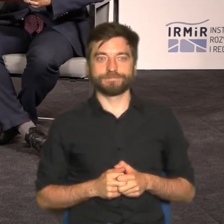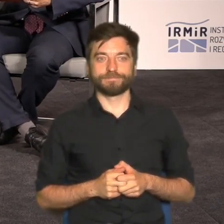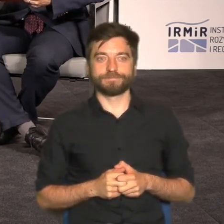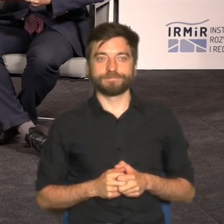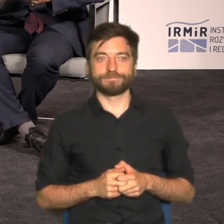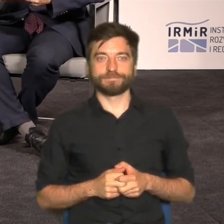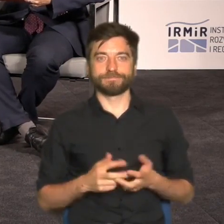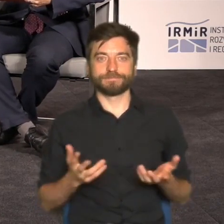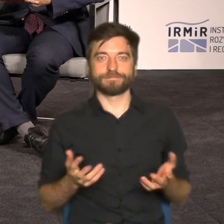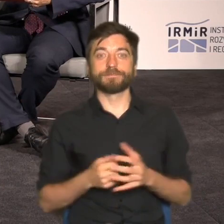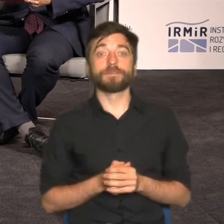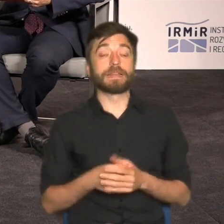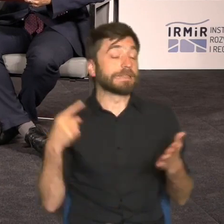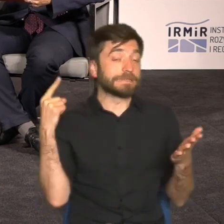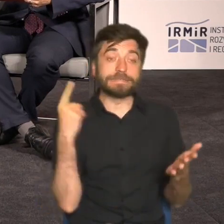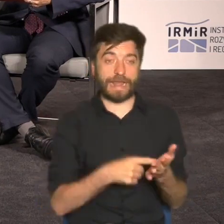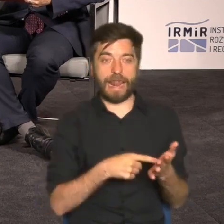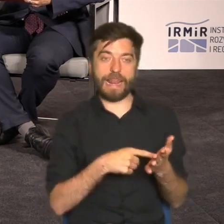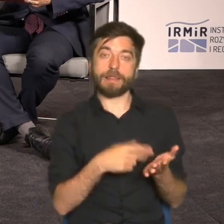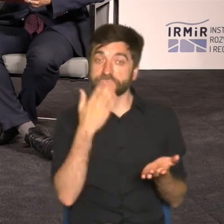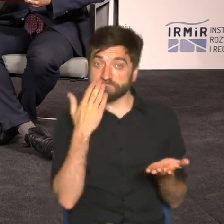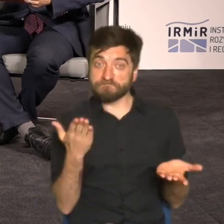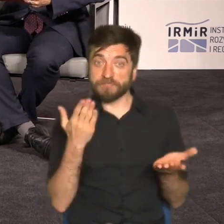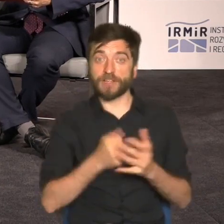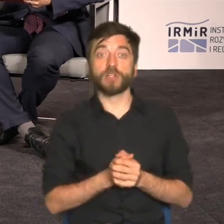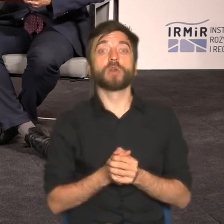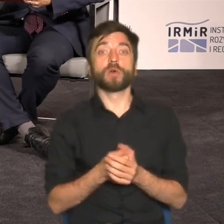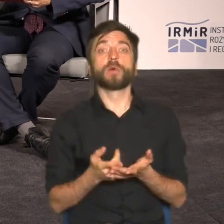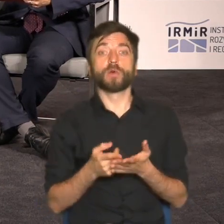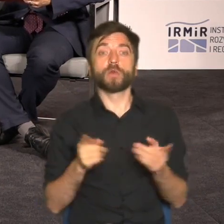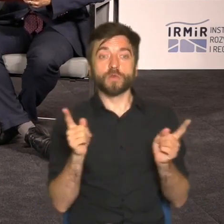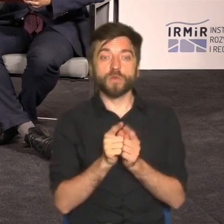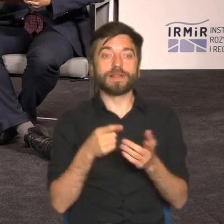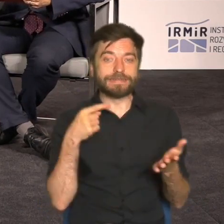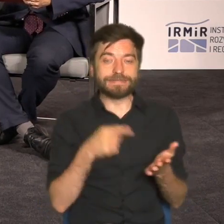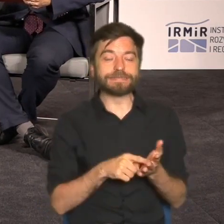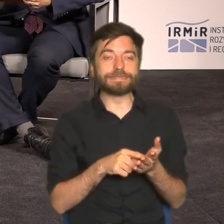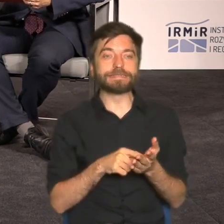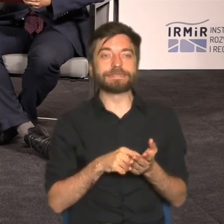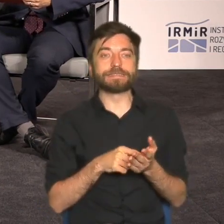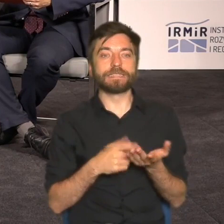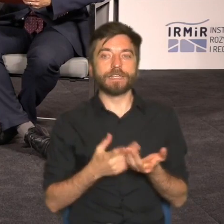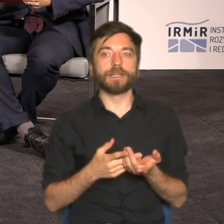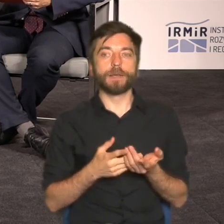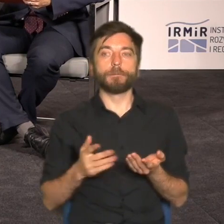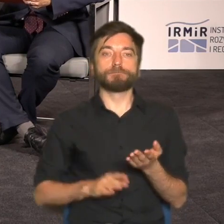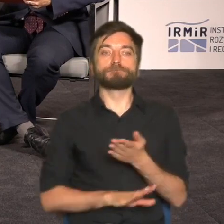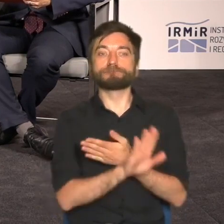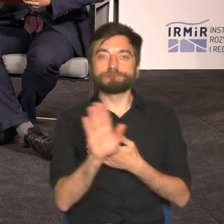I celem tej naszej sesji, właśnie celem tej pierwszej sesji jest właśnie przedstawienie